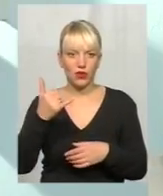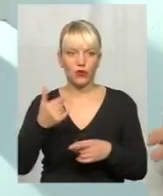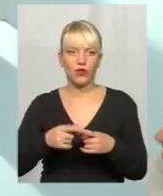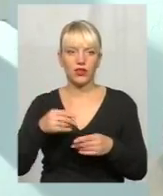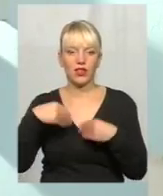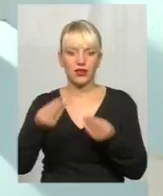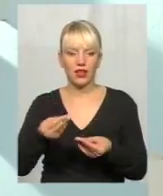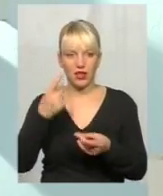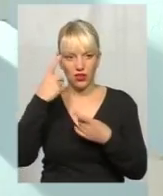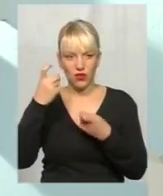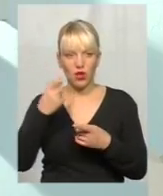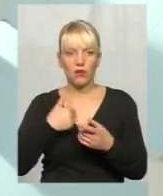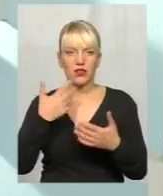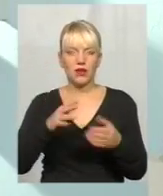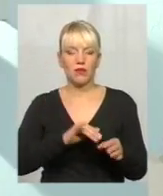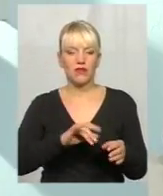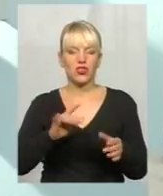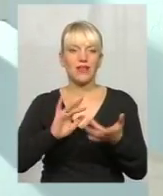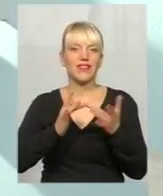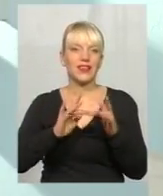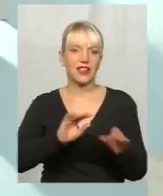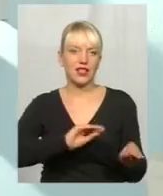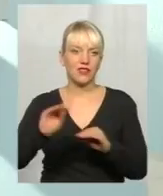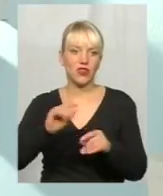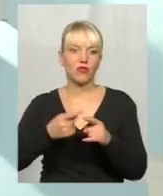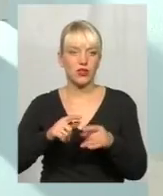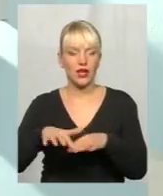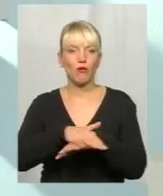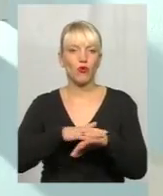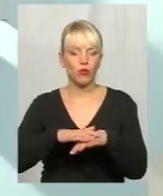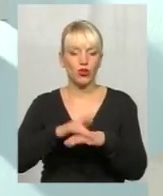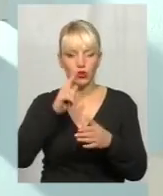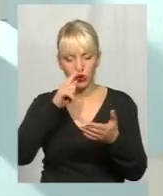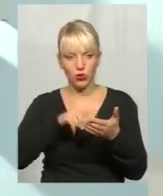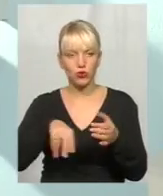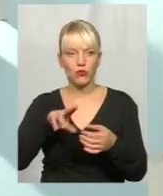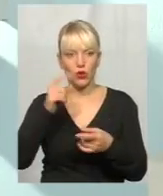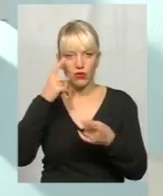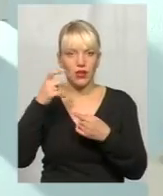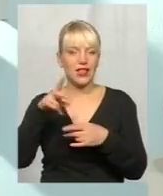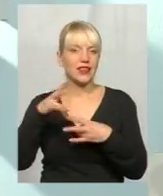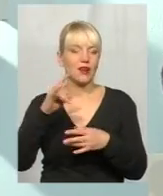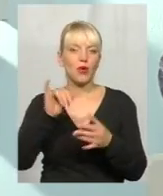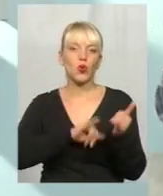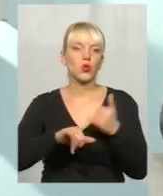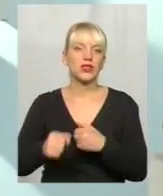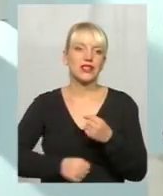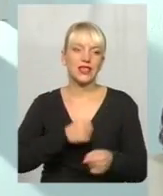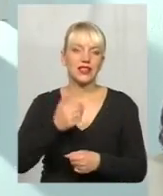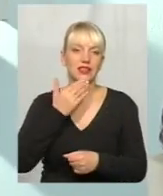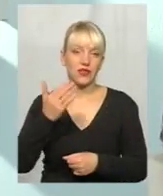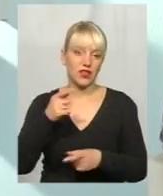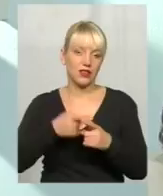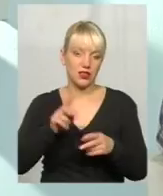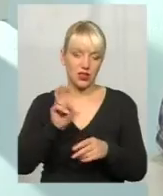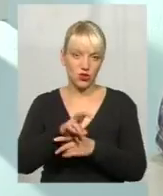каже, ну, ми вже виставилися, можете подивитись без проблем. Тобто, оце є публічний доступ до інформації. Тобі не треба кудись їхати, звертатись. Ти зайшов, подивився,